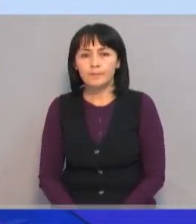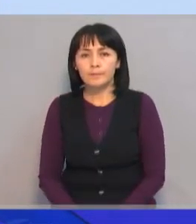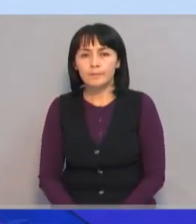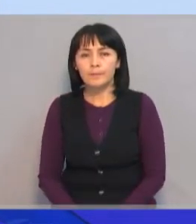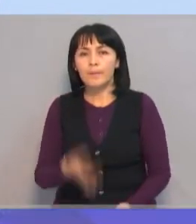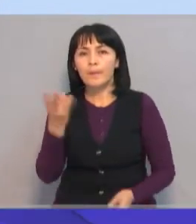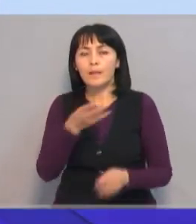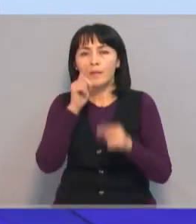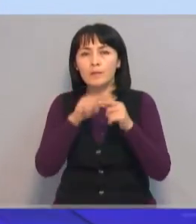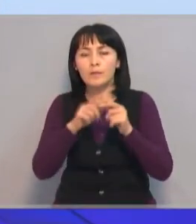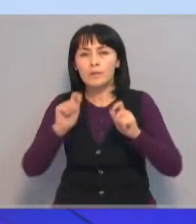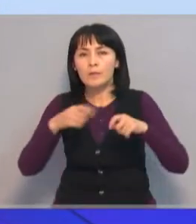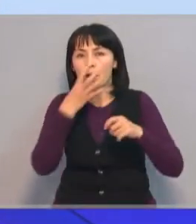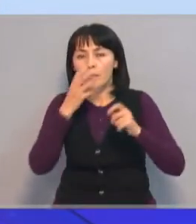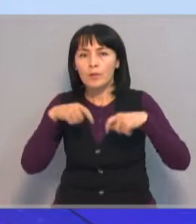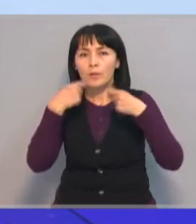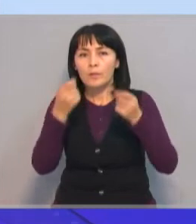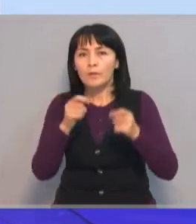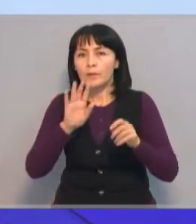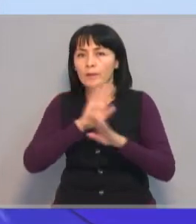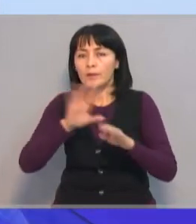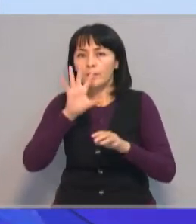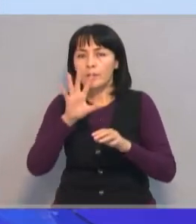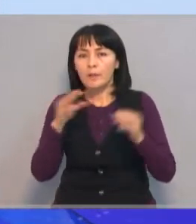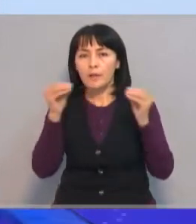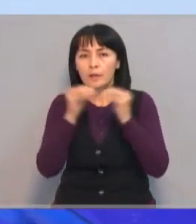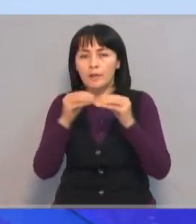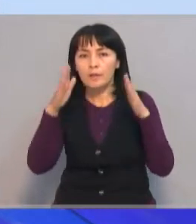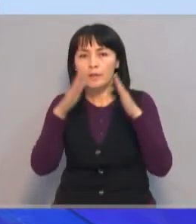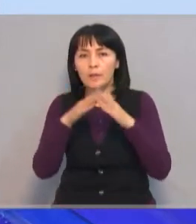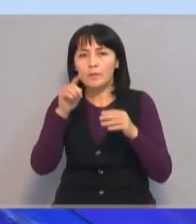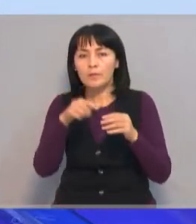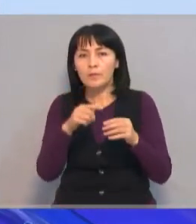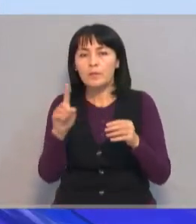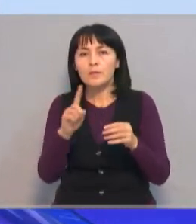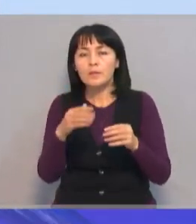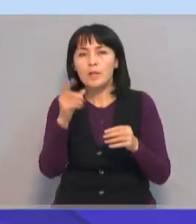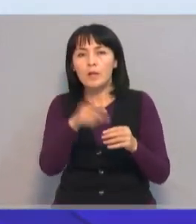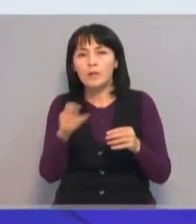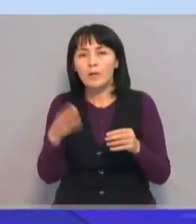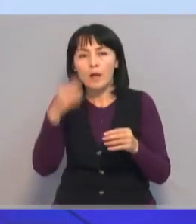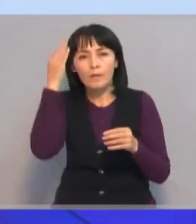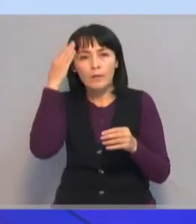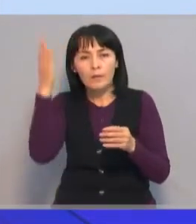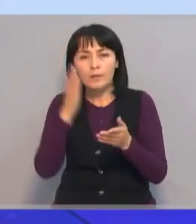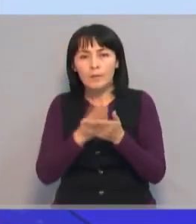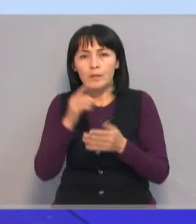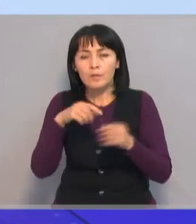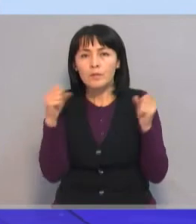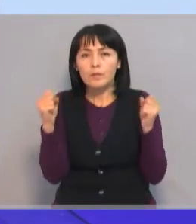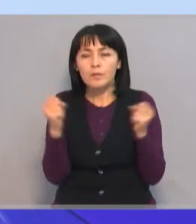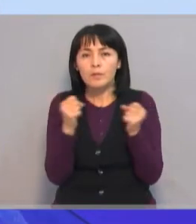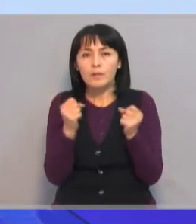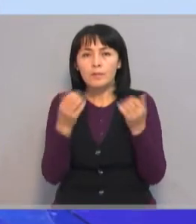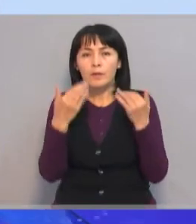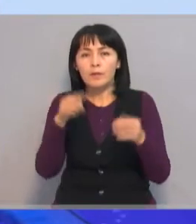Надо срочно подключать к теплосети не пять, а десять домов. Что вы за люди такие? Как вы не понимаете, что уже зима на